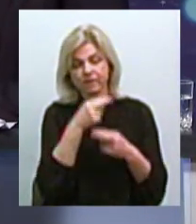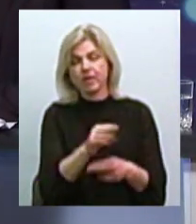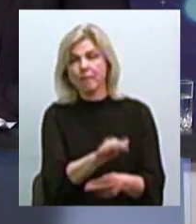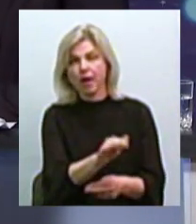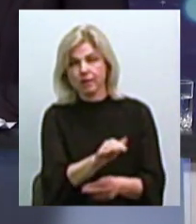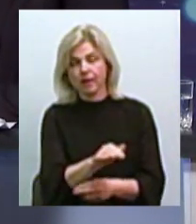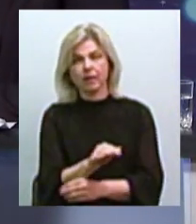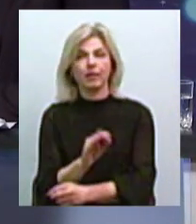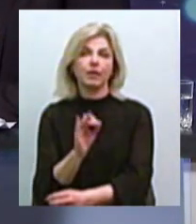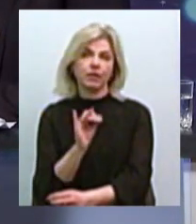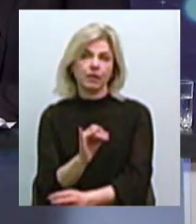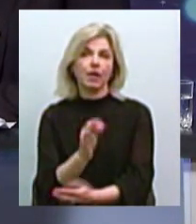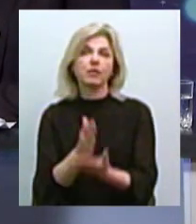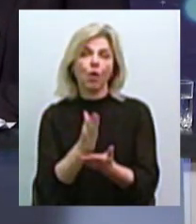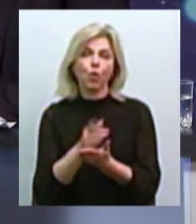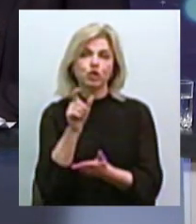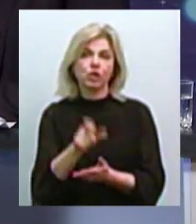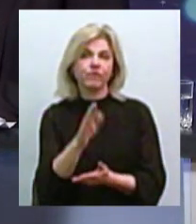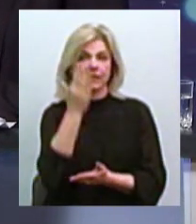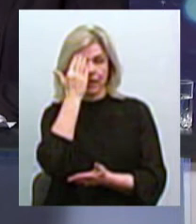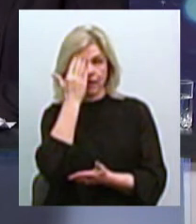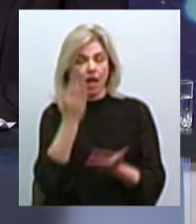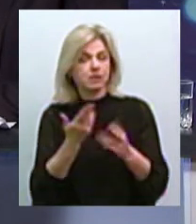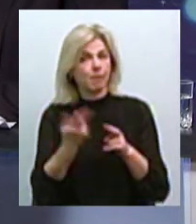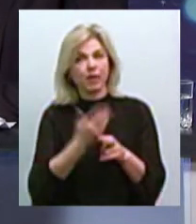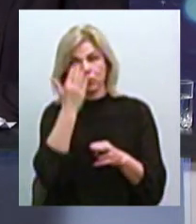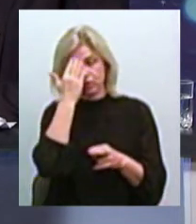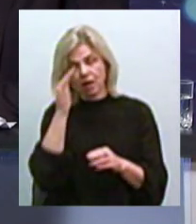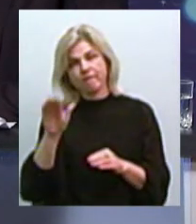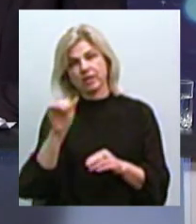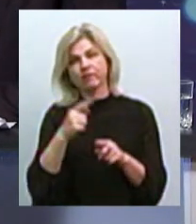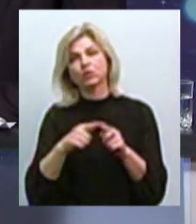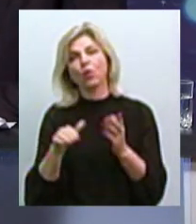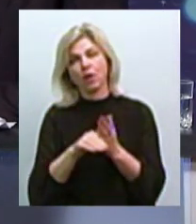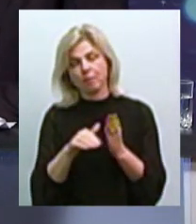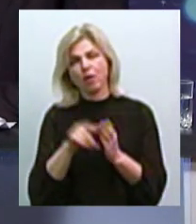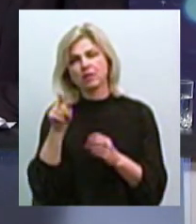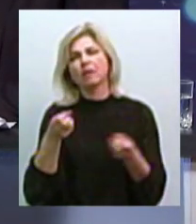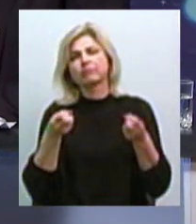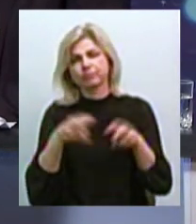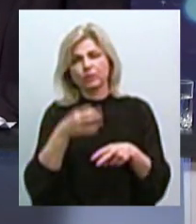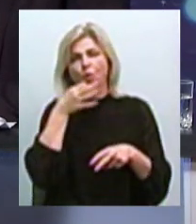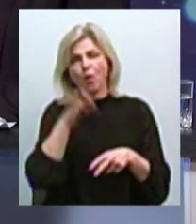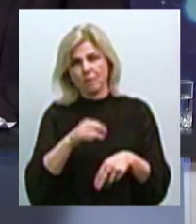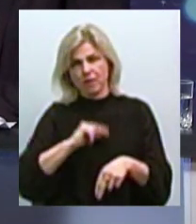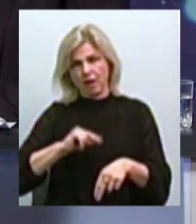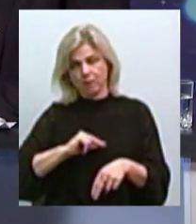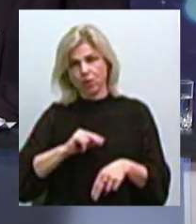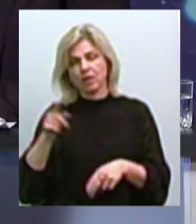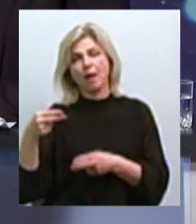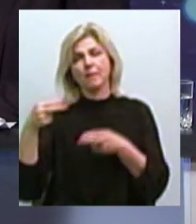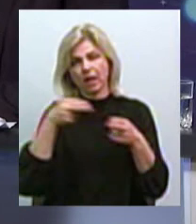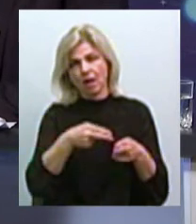якби знаходиться чоловік в сознанні чи нет. Чоловік без сознання, ви зваєте скорую, є квалифіцірованні сотрудники, які приедуть,